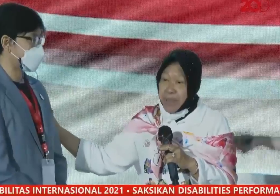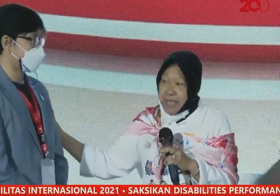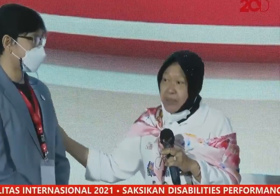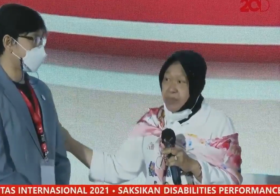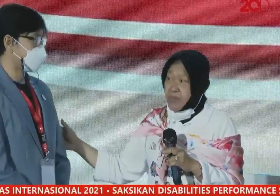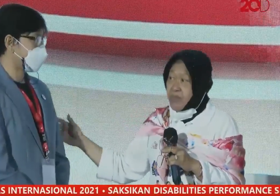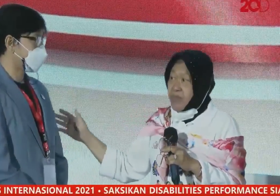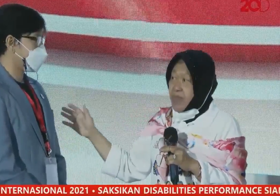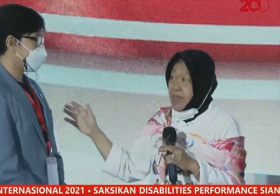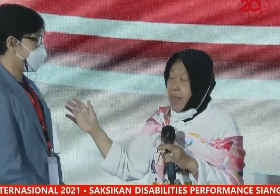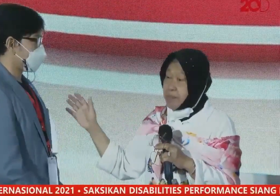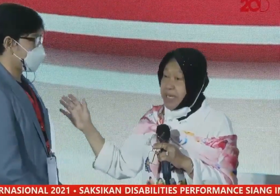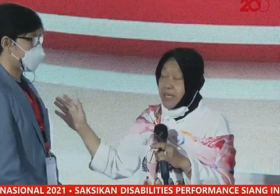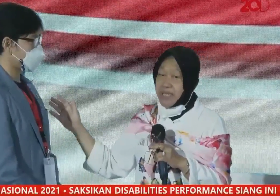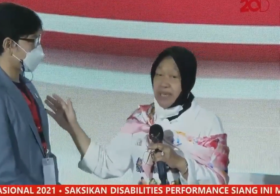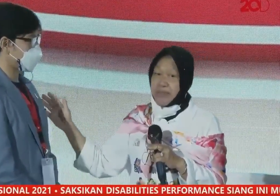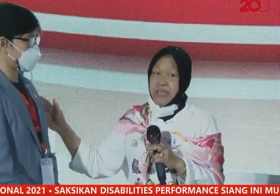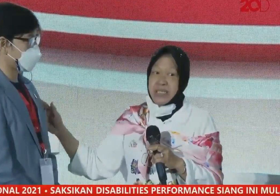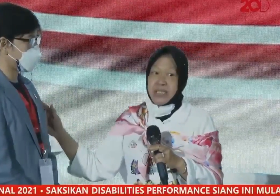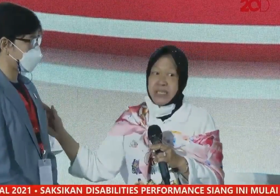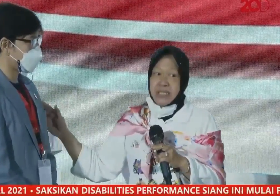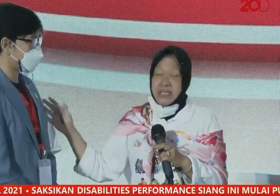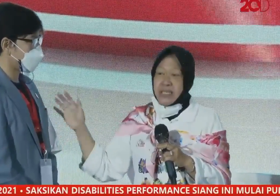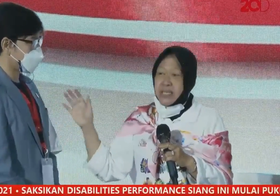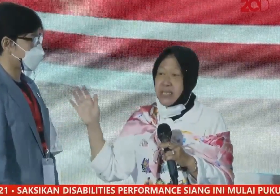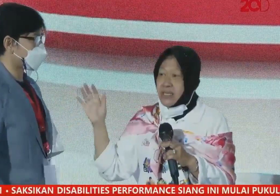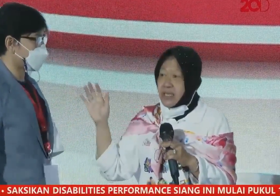Tapi, tapi, Stephen,